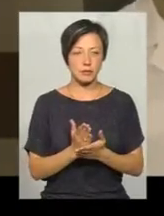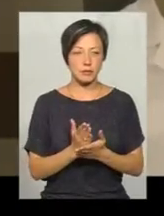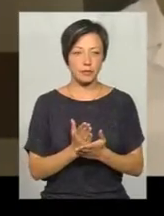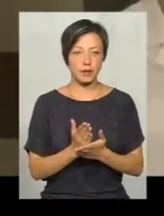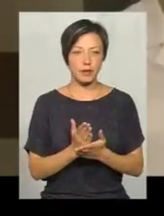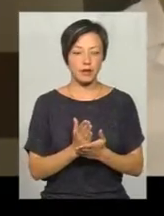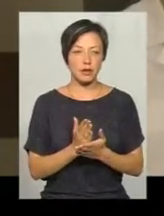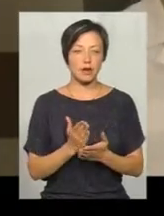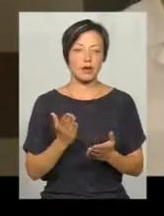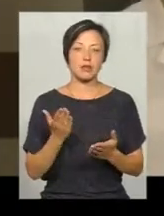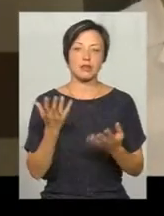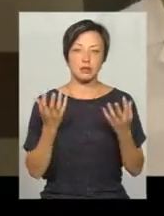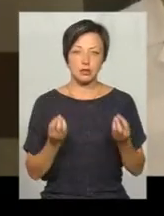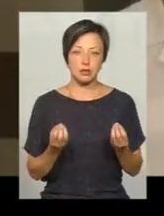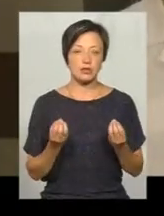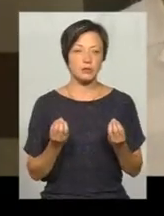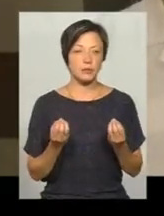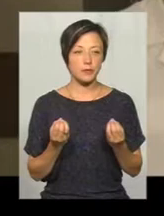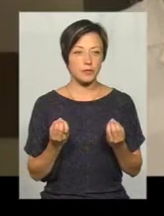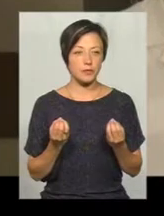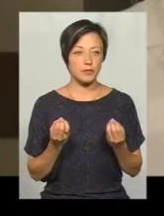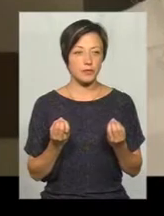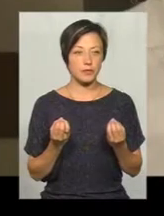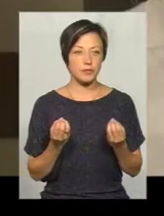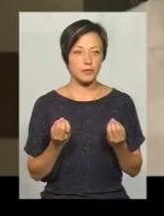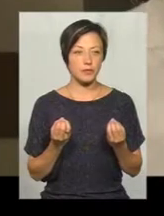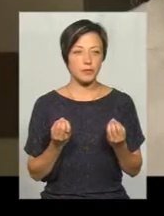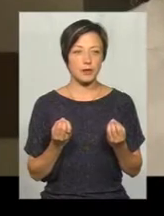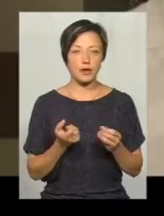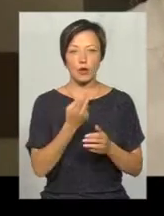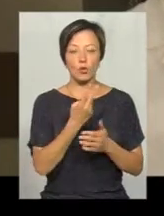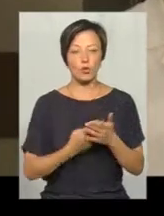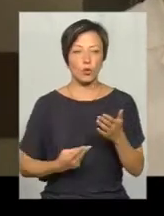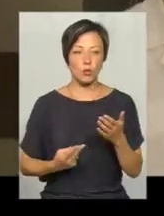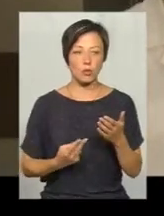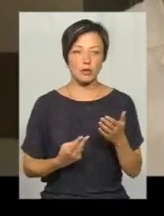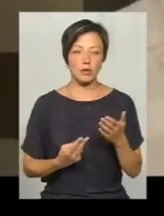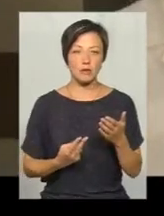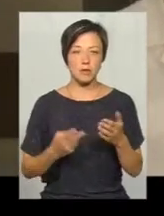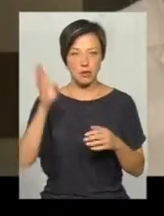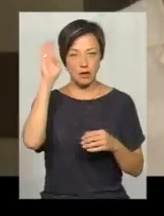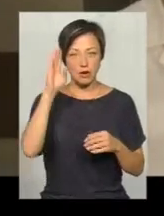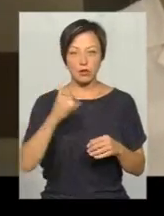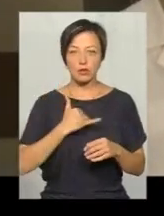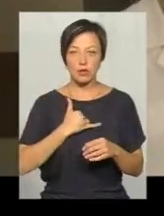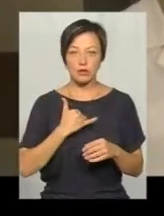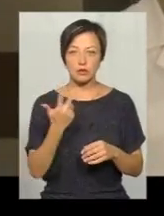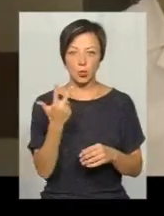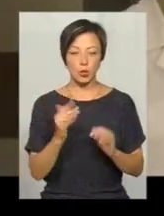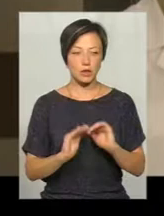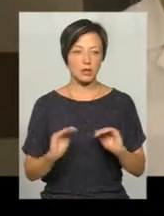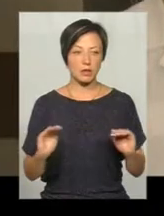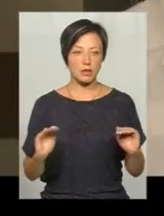Чисто з утопленнями у нас пройшло всього троє